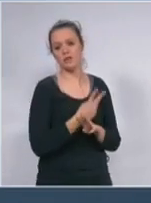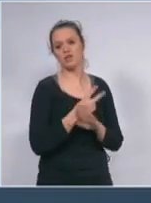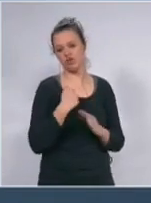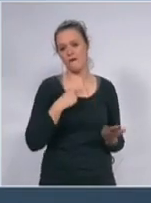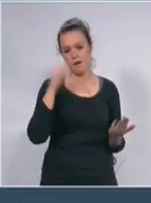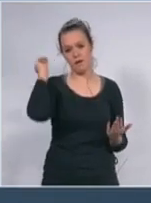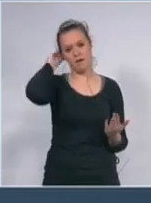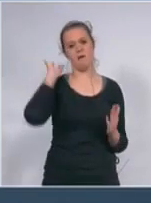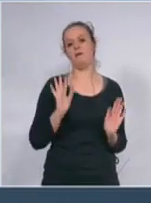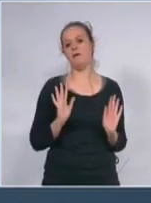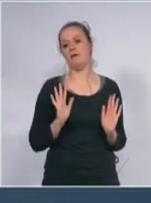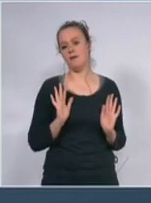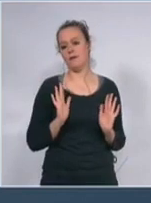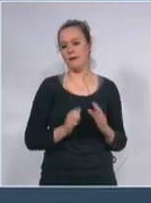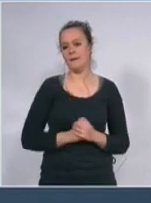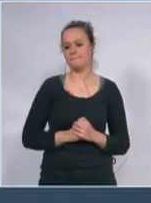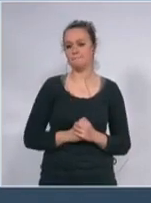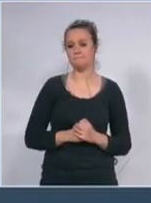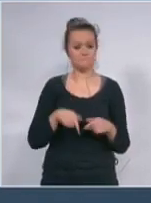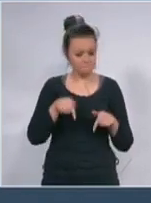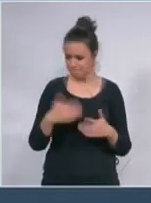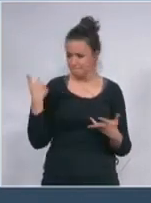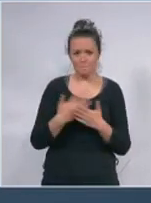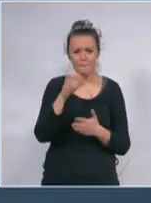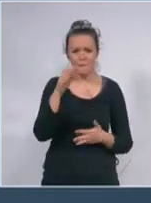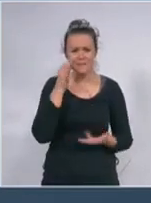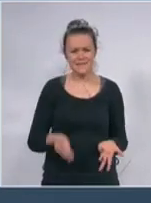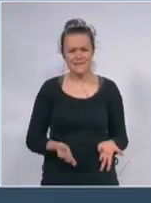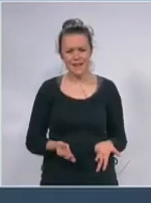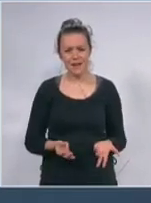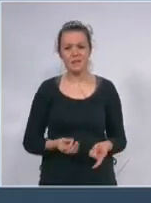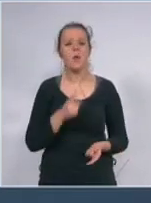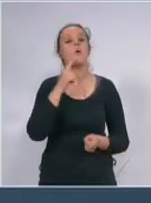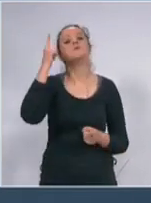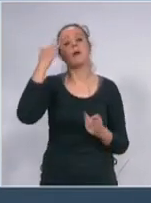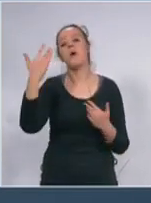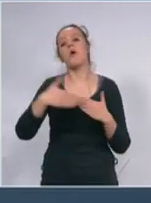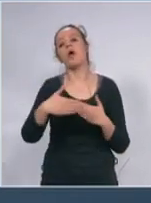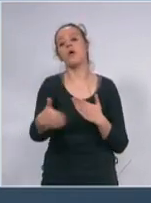pustite ljude da mogu da žive ovo traje tek 15 dana ko zna koliko će da traje